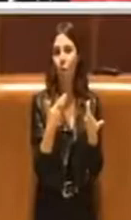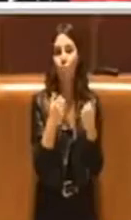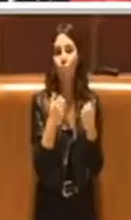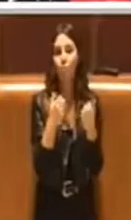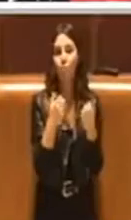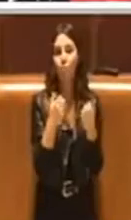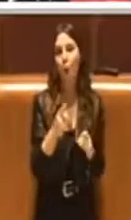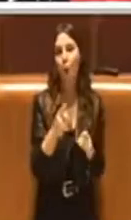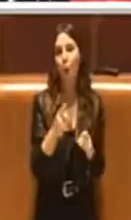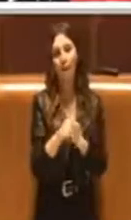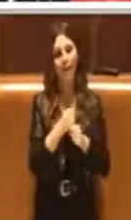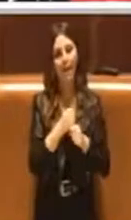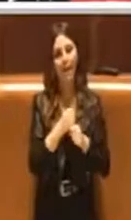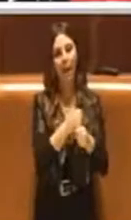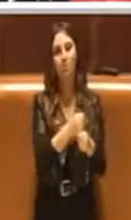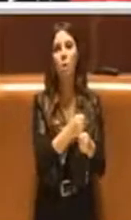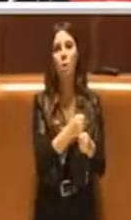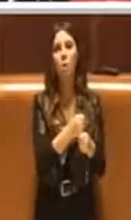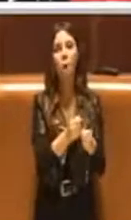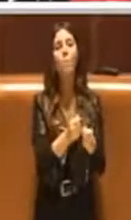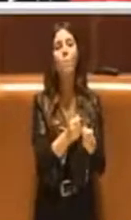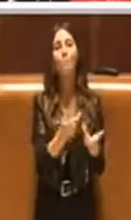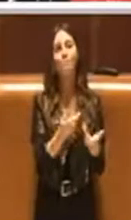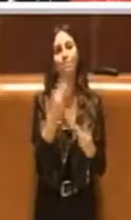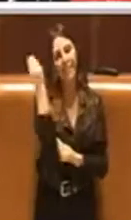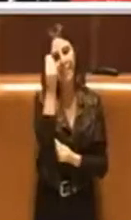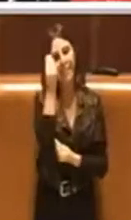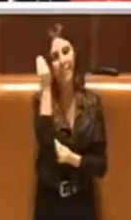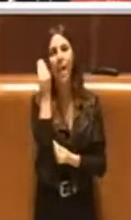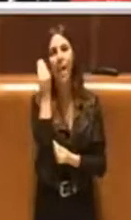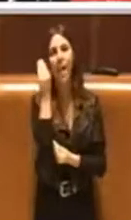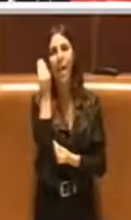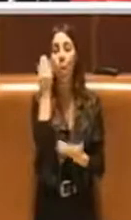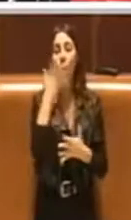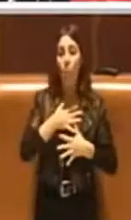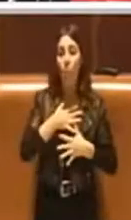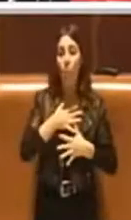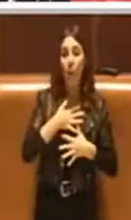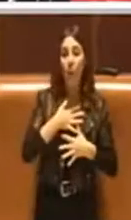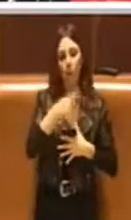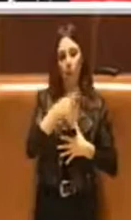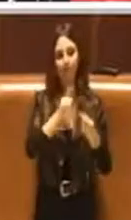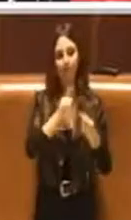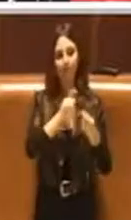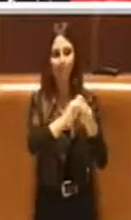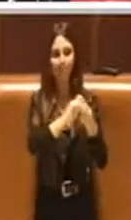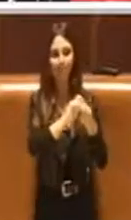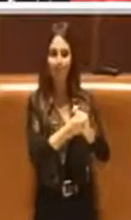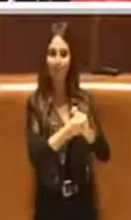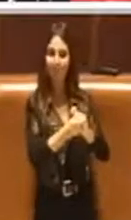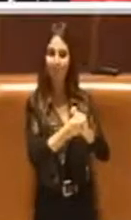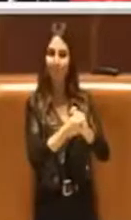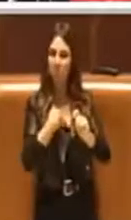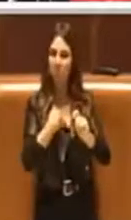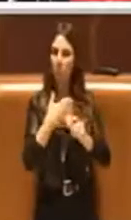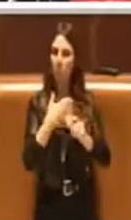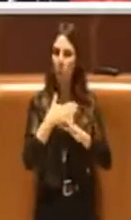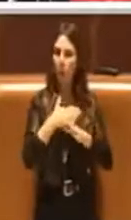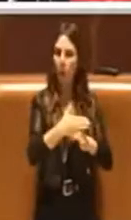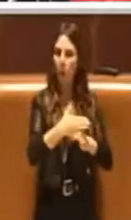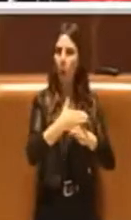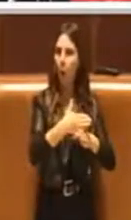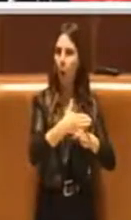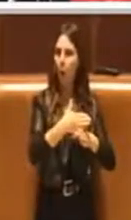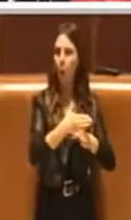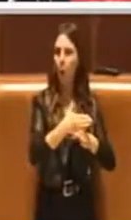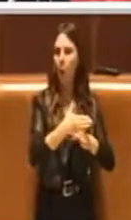rappresentare il mio pensiero rispetto a questa variazione che credo di poter condividere con moltissimi